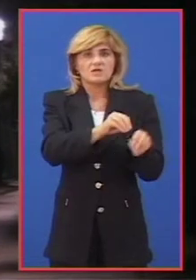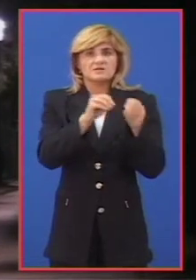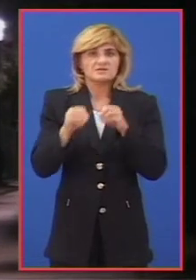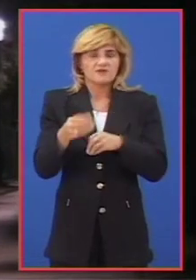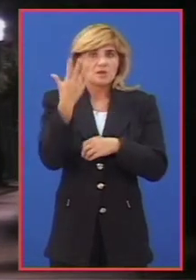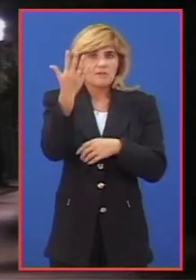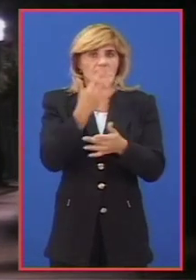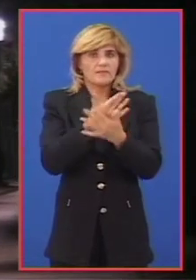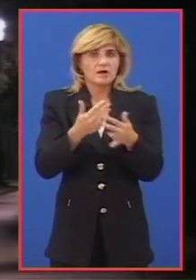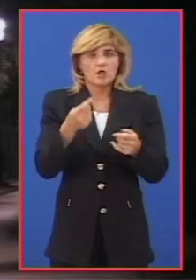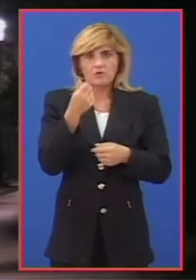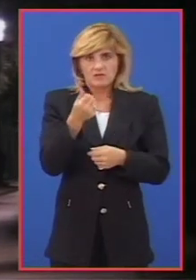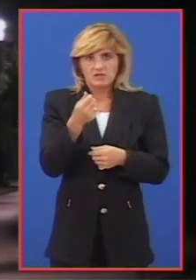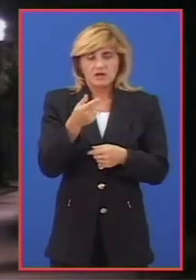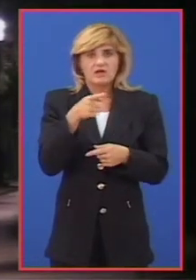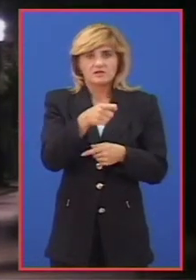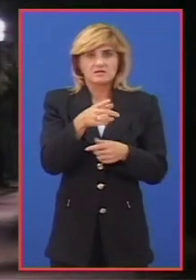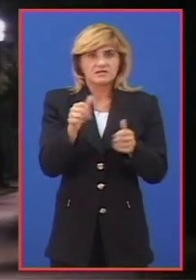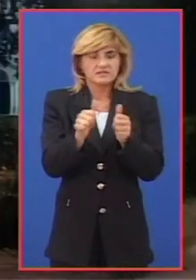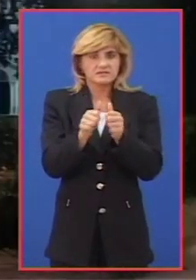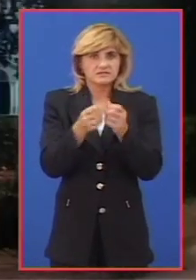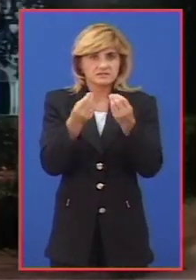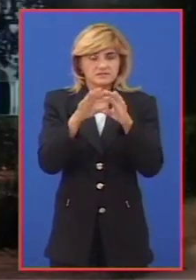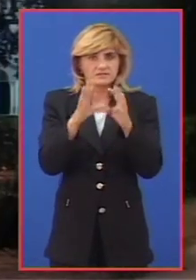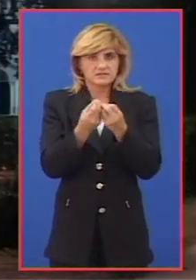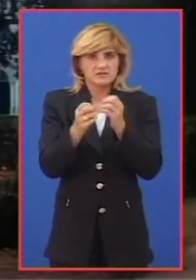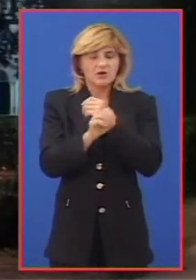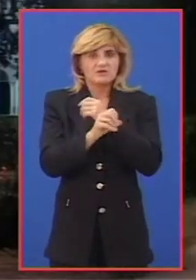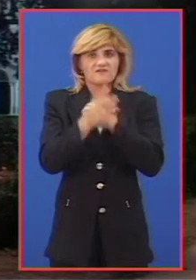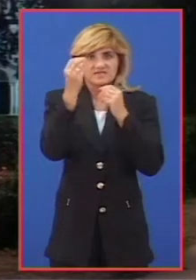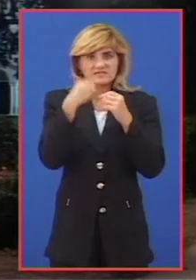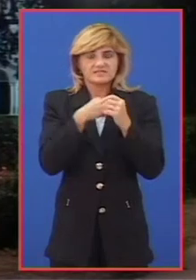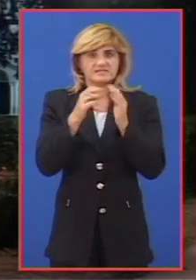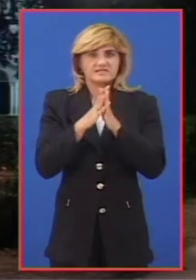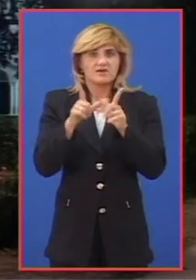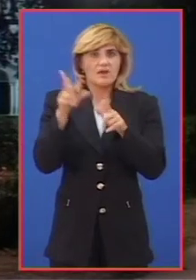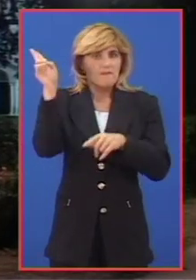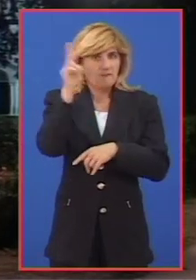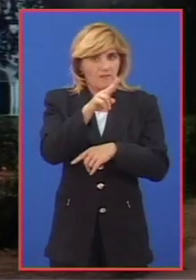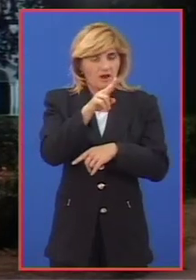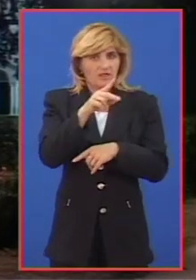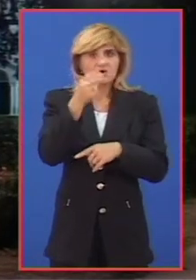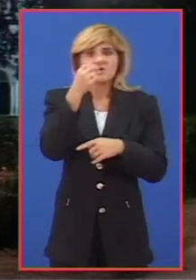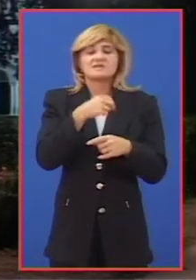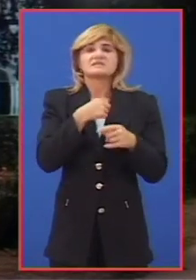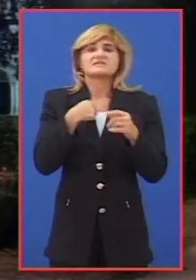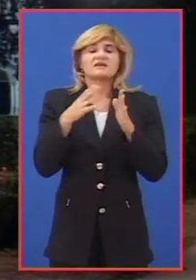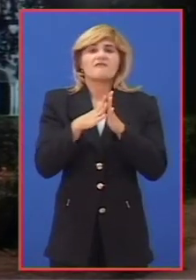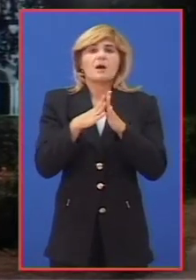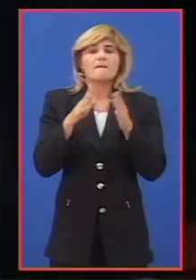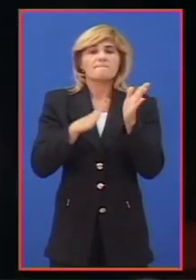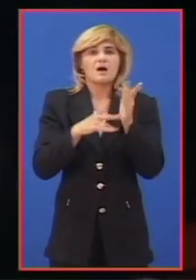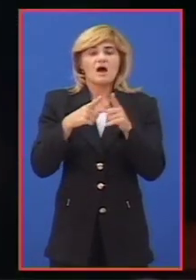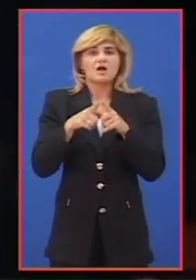5 miliona dinara. Iz tih sredstava su osvjetljene crkva svetog proroka Ilije na Paliću, crkva svetog Marka u Starom